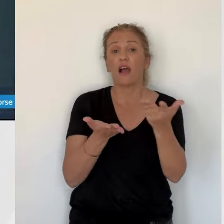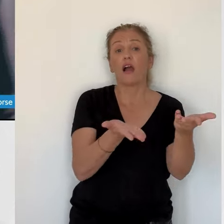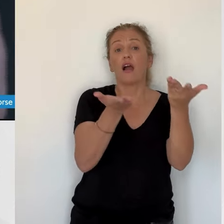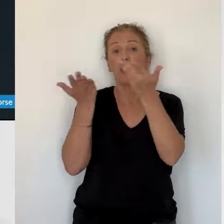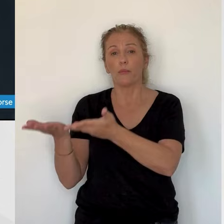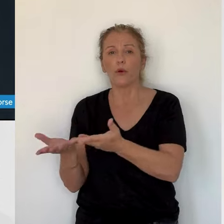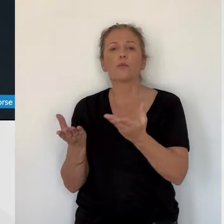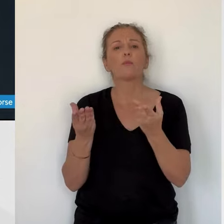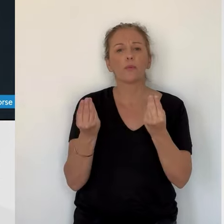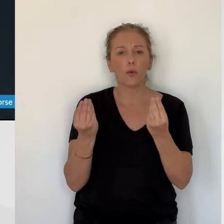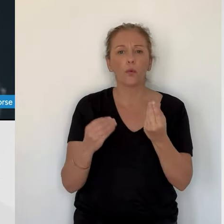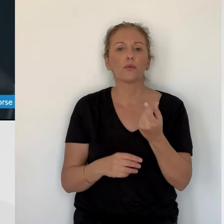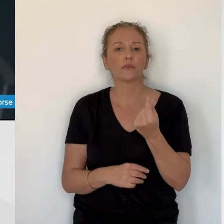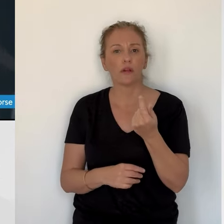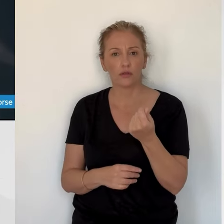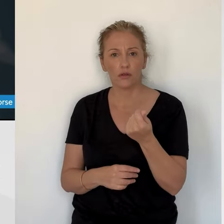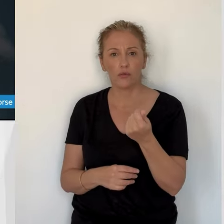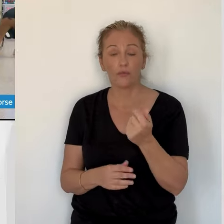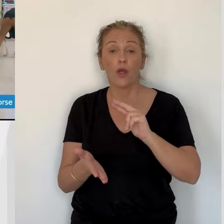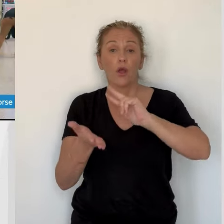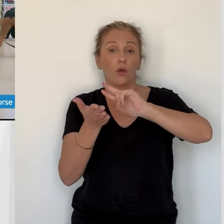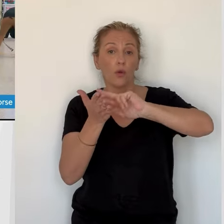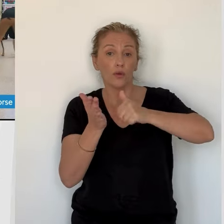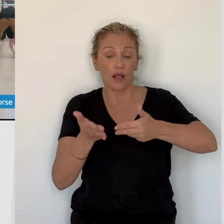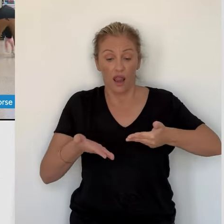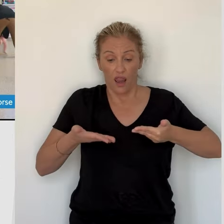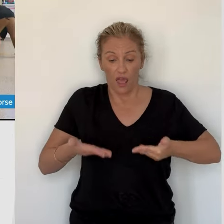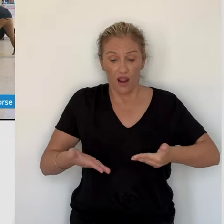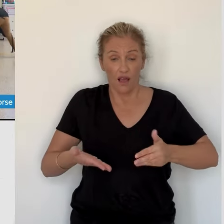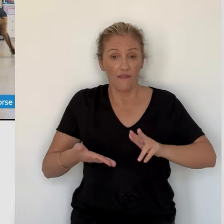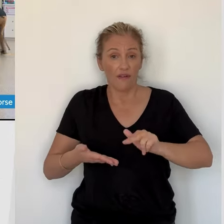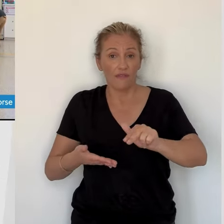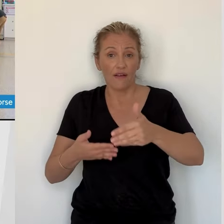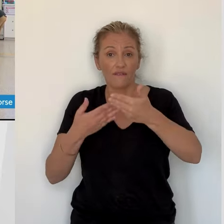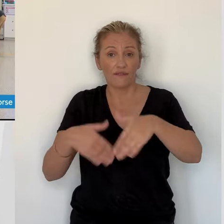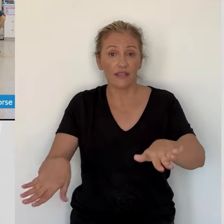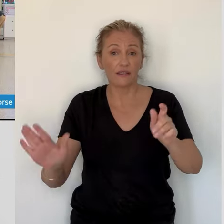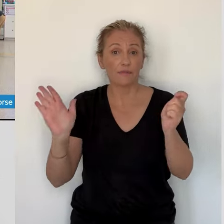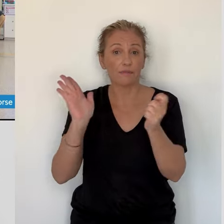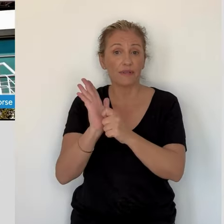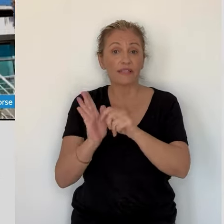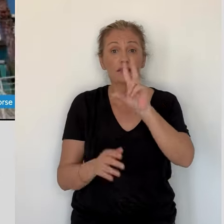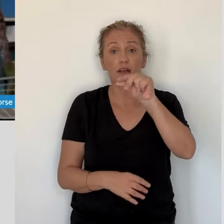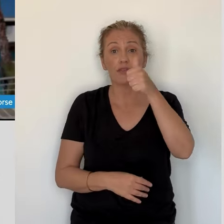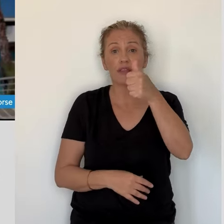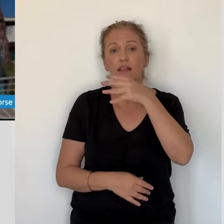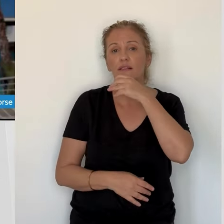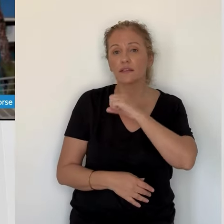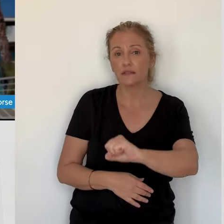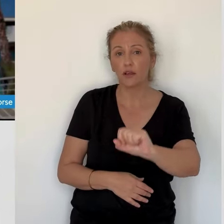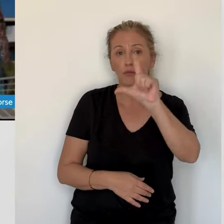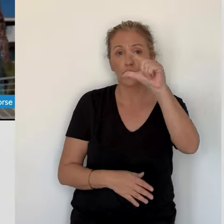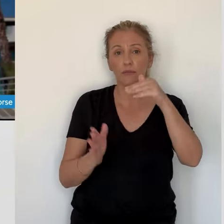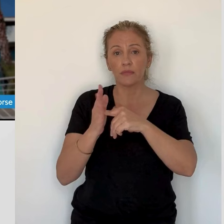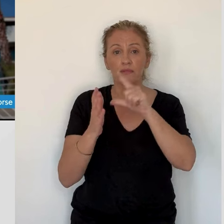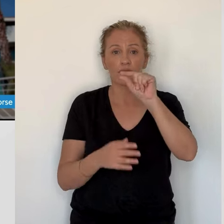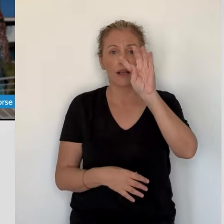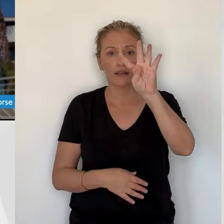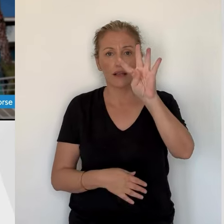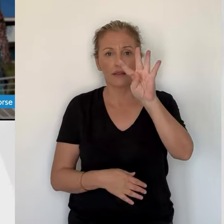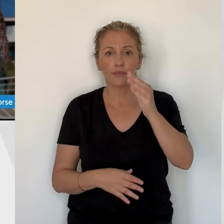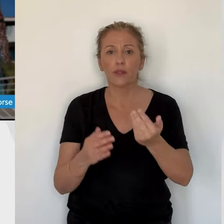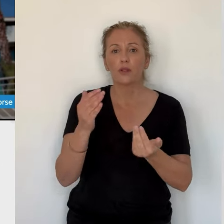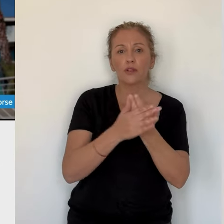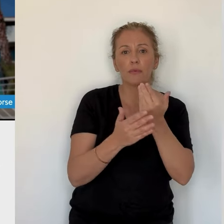Le 31 décembre 2024, la